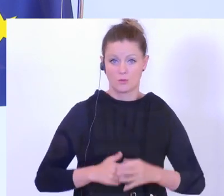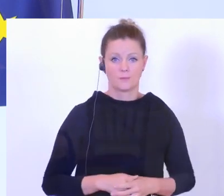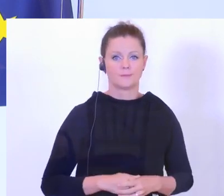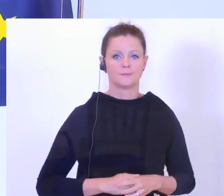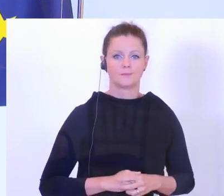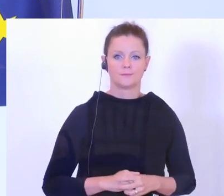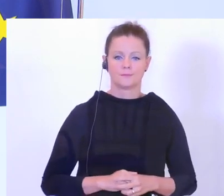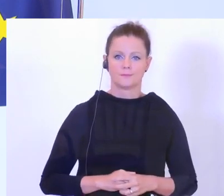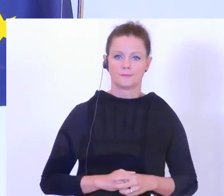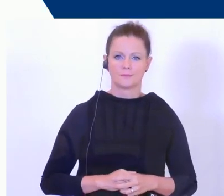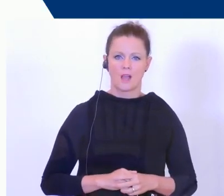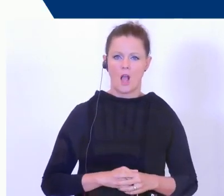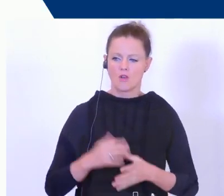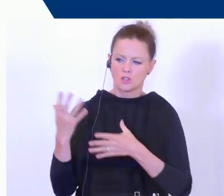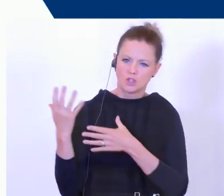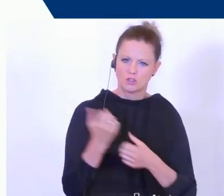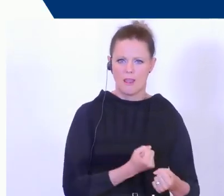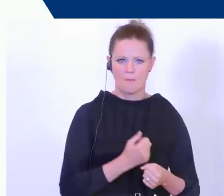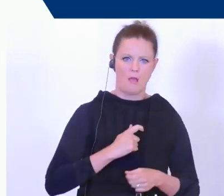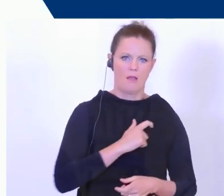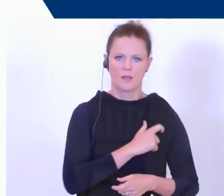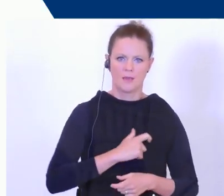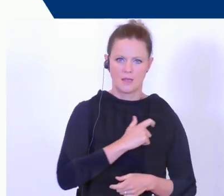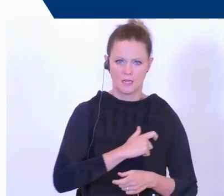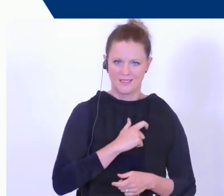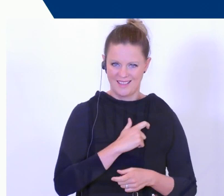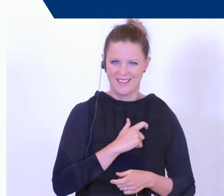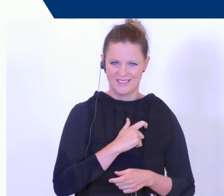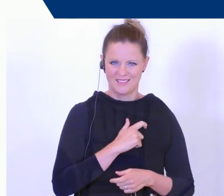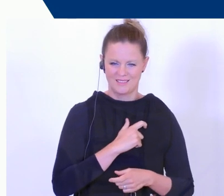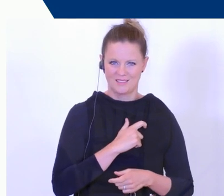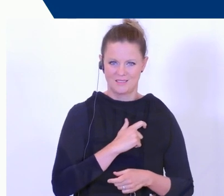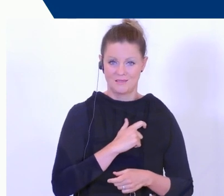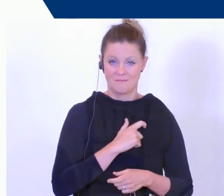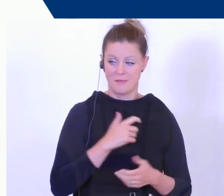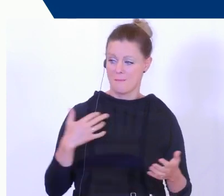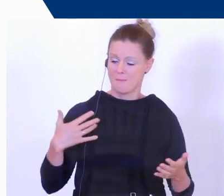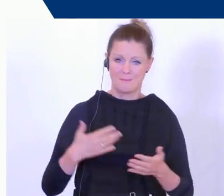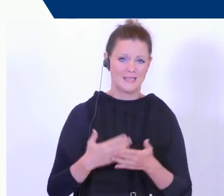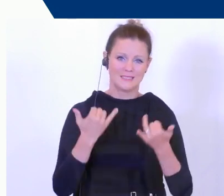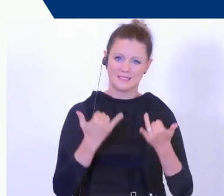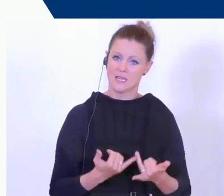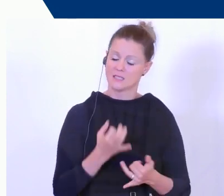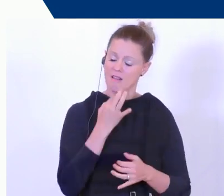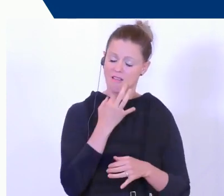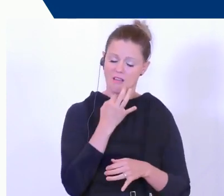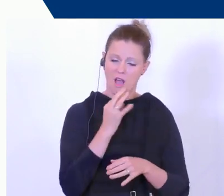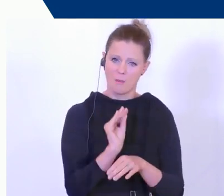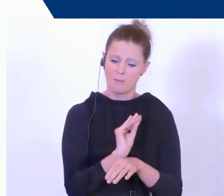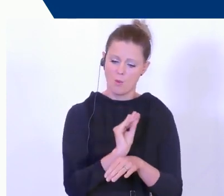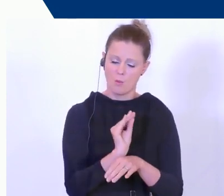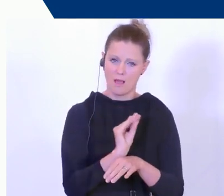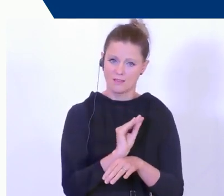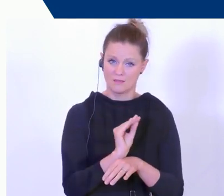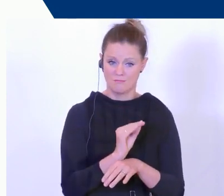Schlepperkriminalität ist eine, die wir nach wie vor sehr genau im Auge haben, im Auftrag